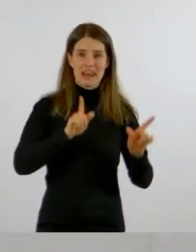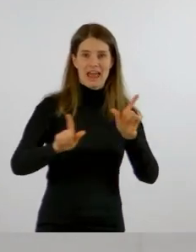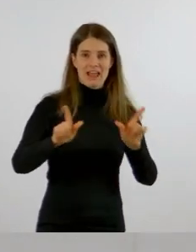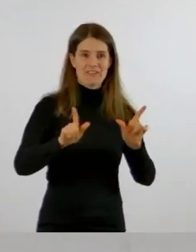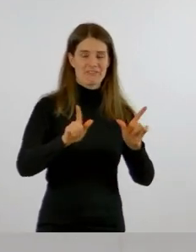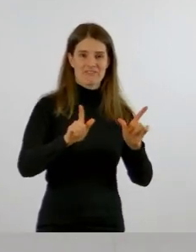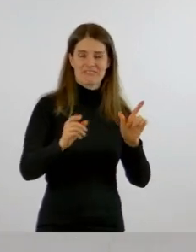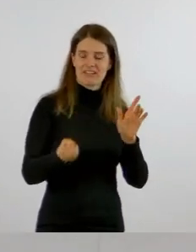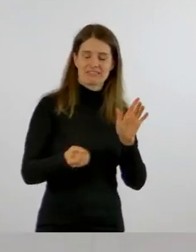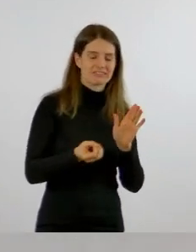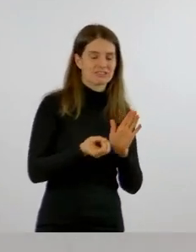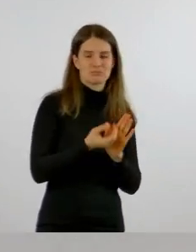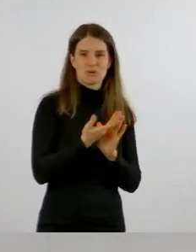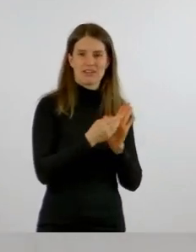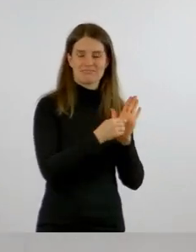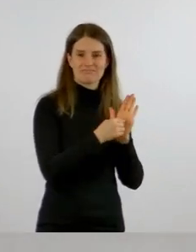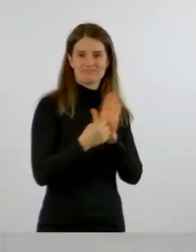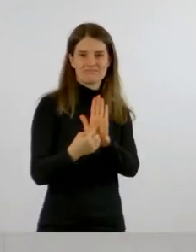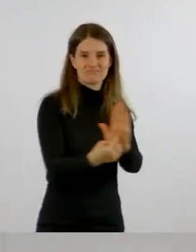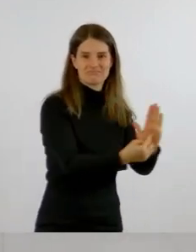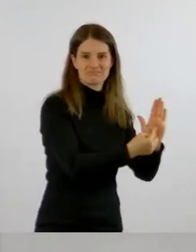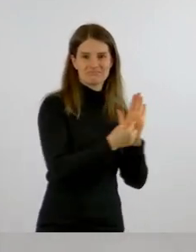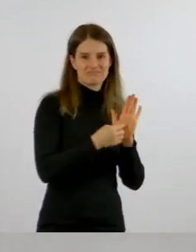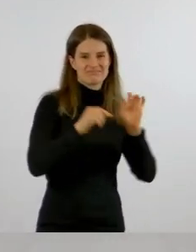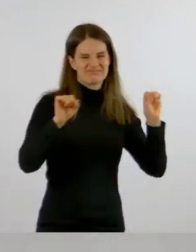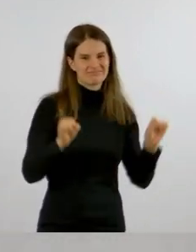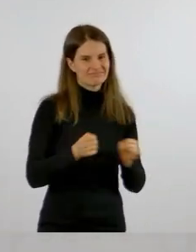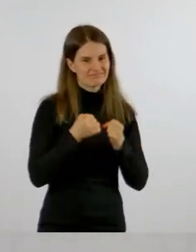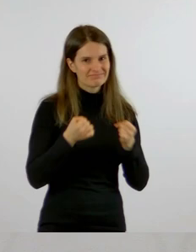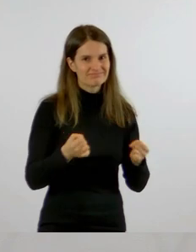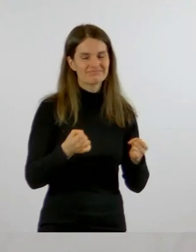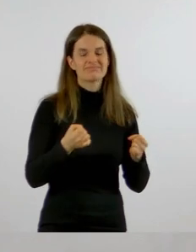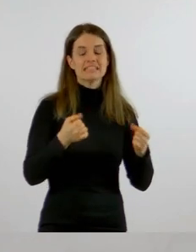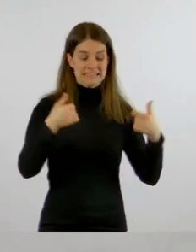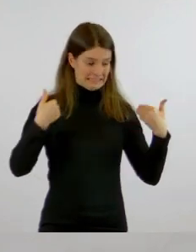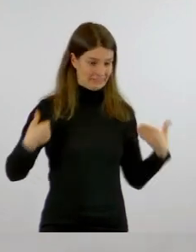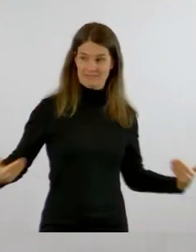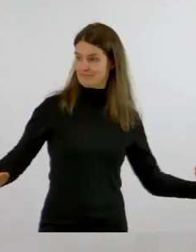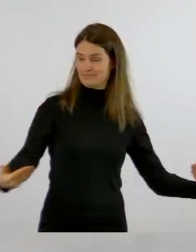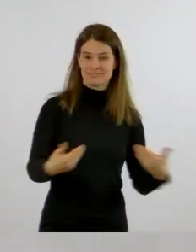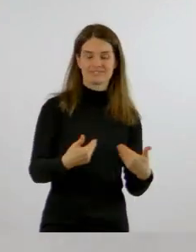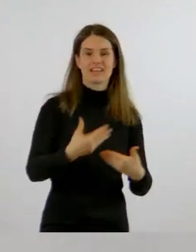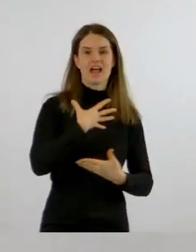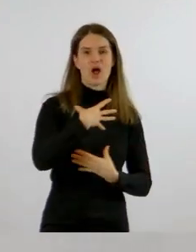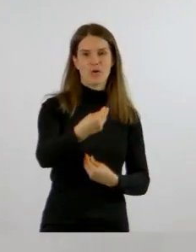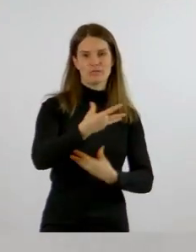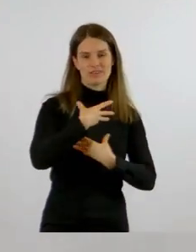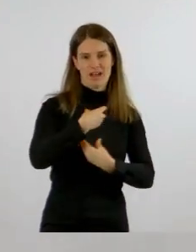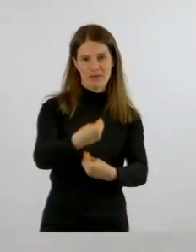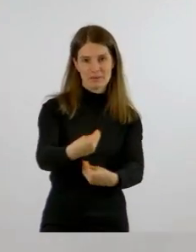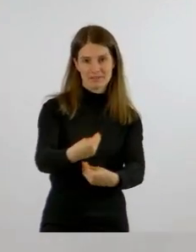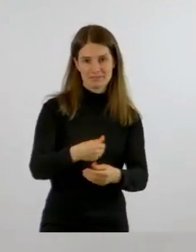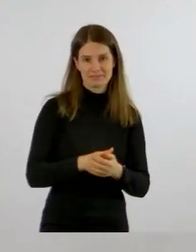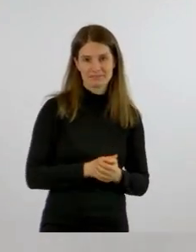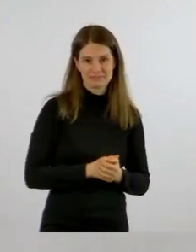Pressekonferenz der Pressekonferenz?